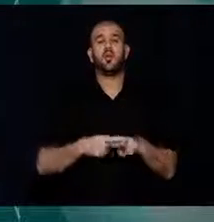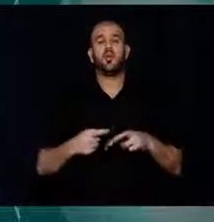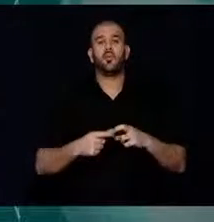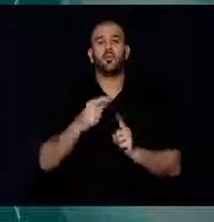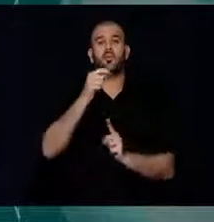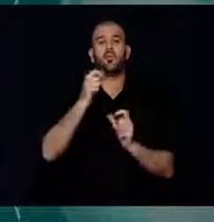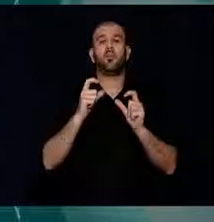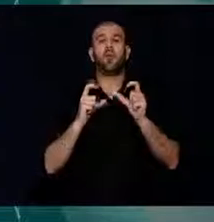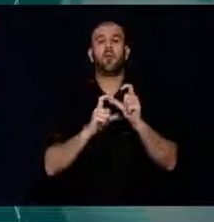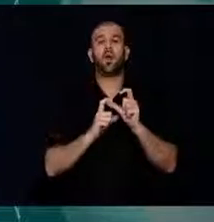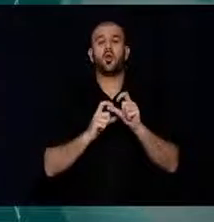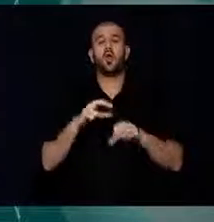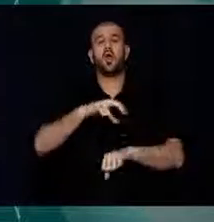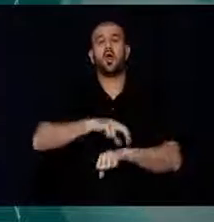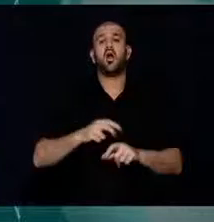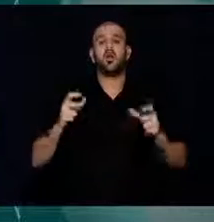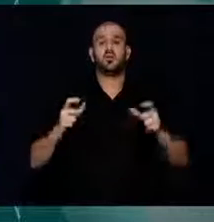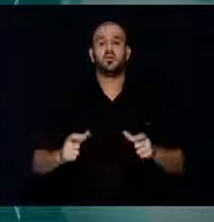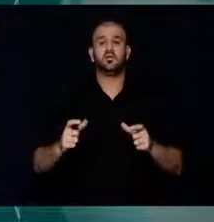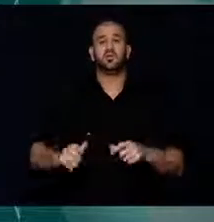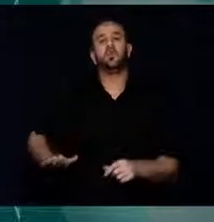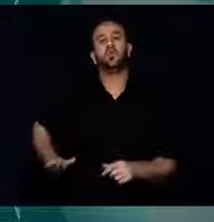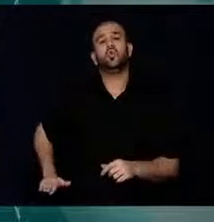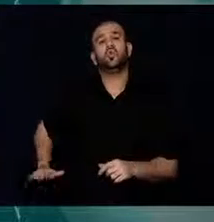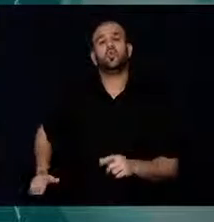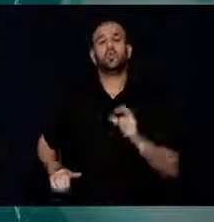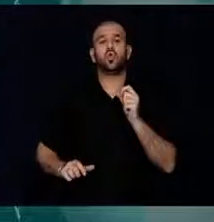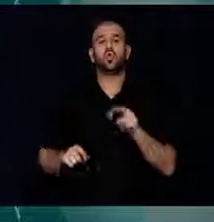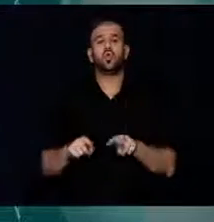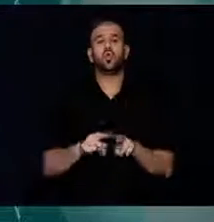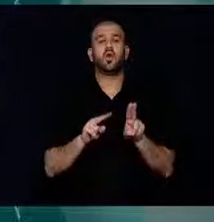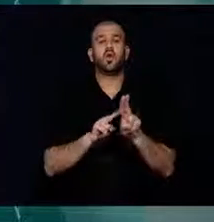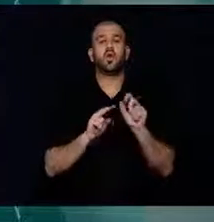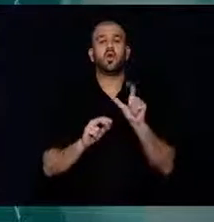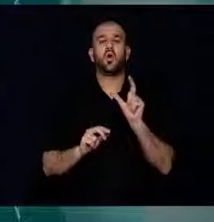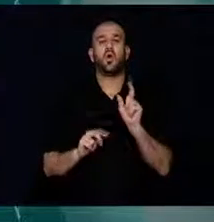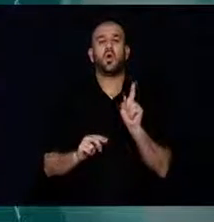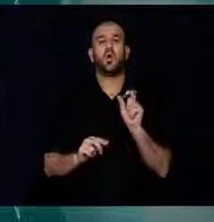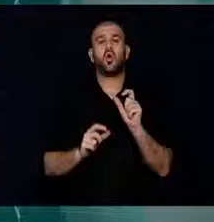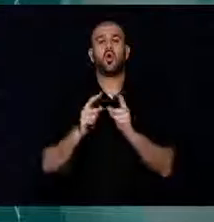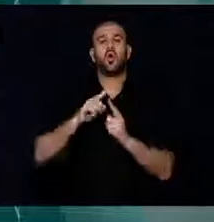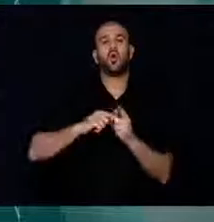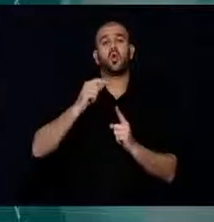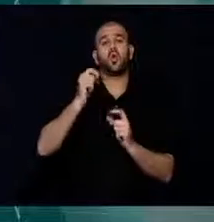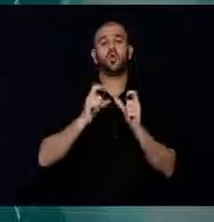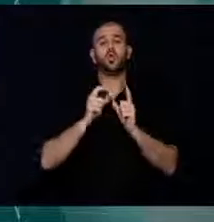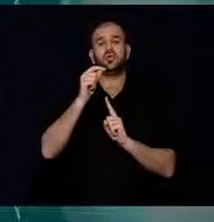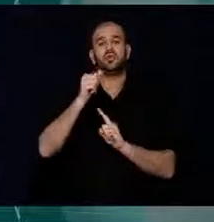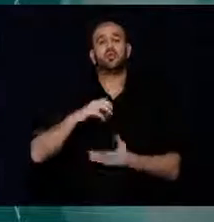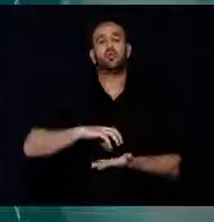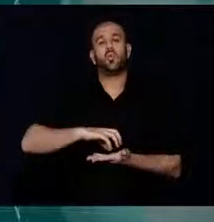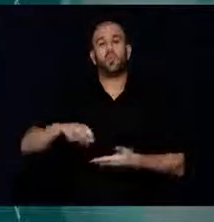Onkoloji Bölümü yetkililerinin açıklamalarına dayanarak, Güney Kıbrıs'ta her yıl